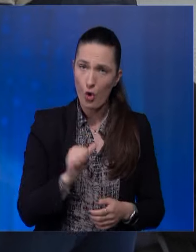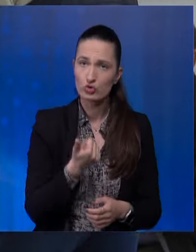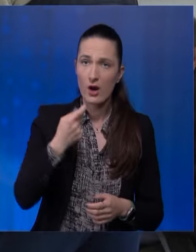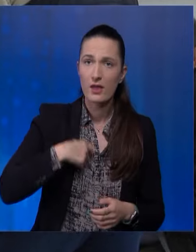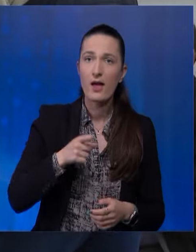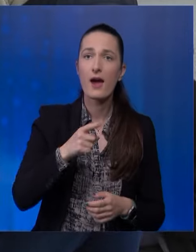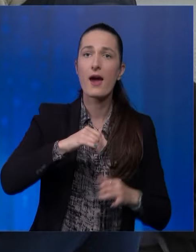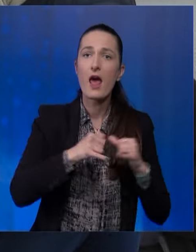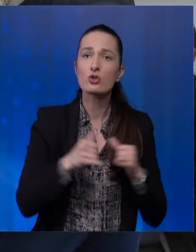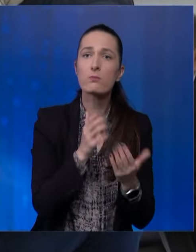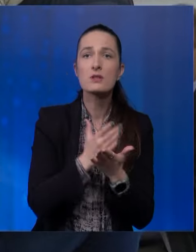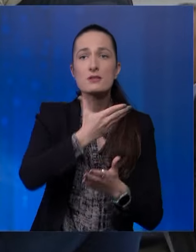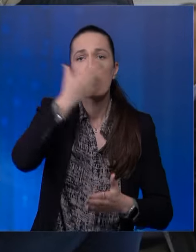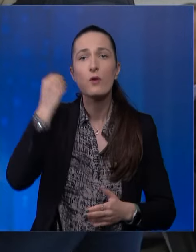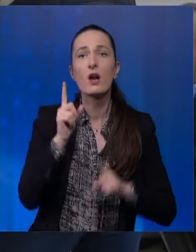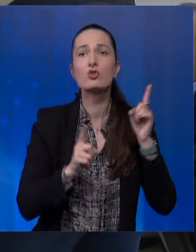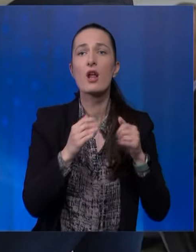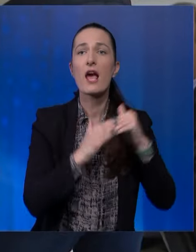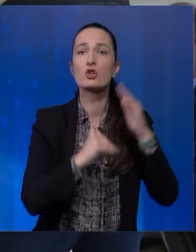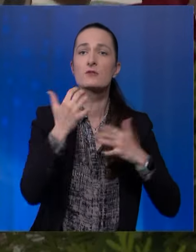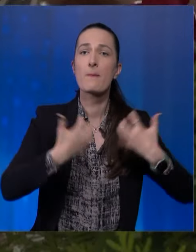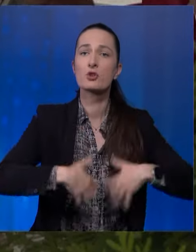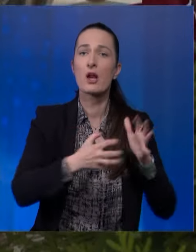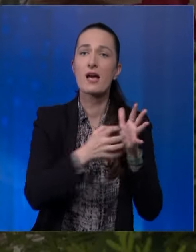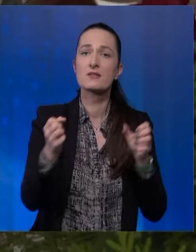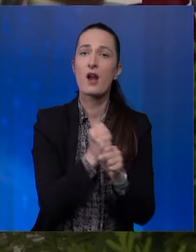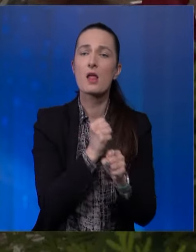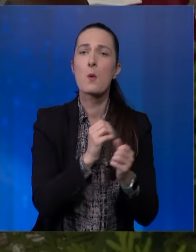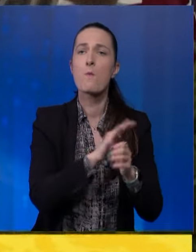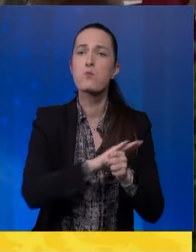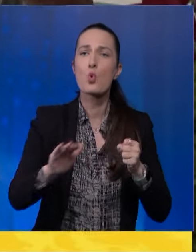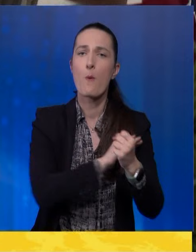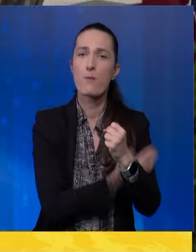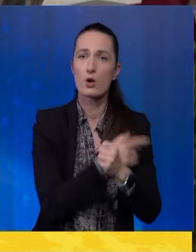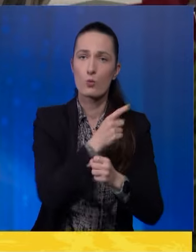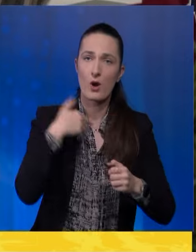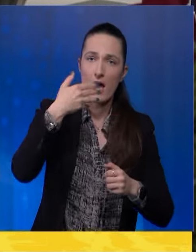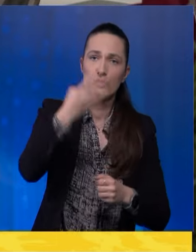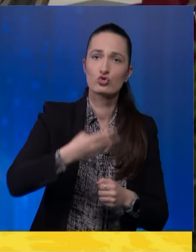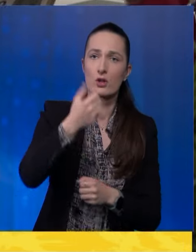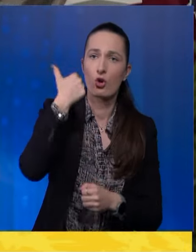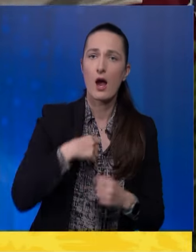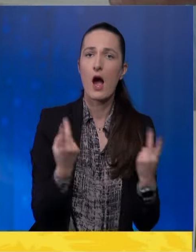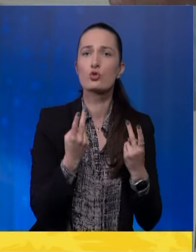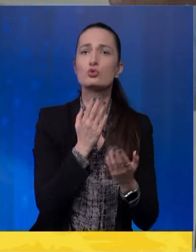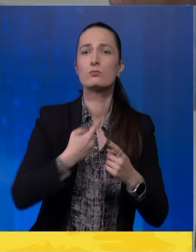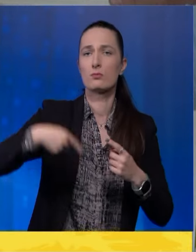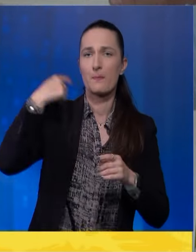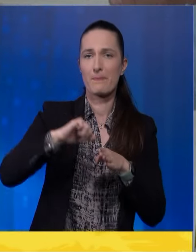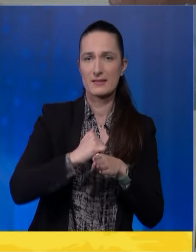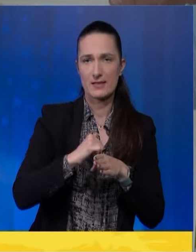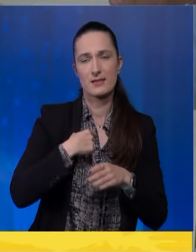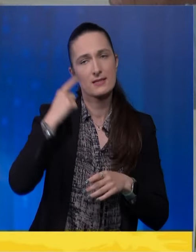građani biti zaboravljeni ili će građevinske mašine nastaviti raditi punom parom i u naredni četiri godine, kao što su protekli